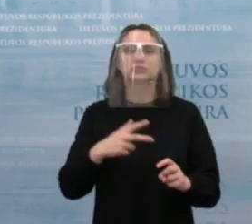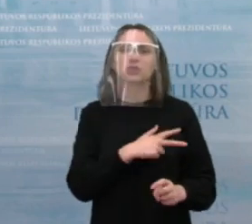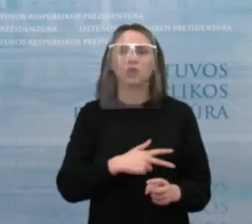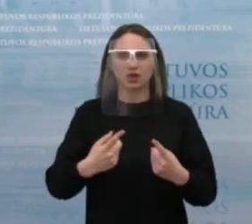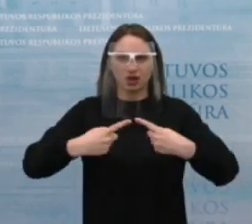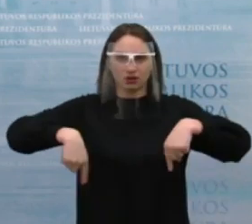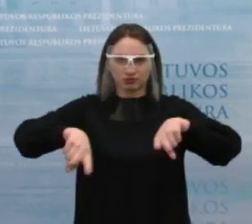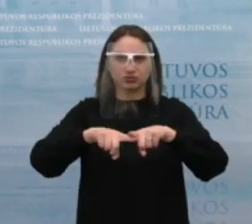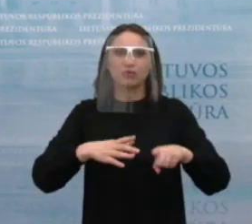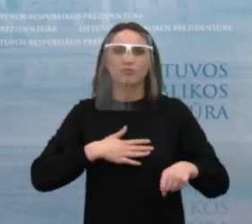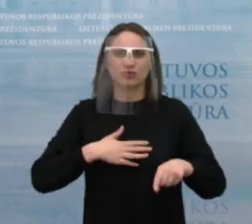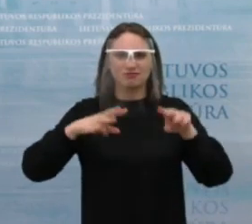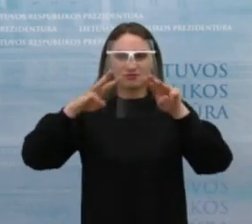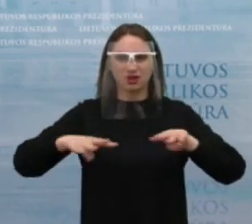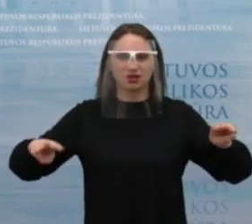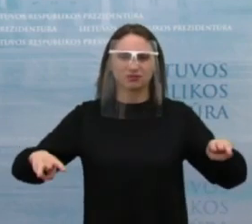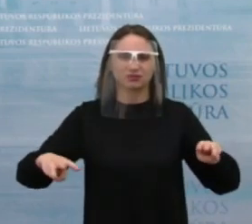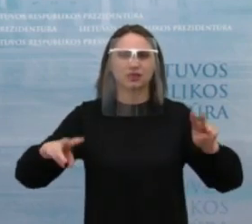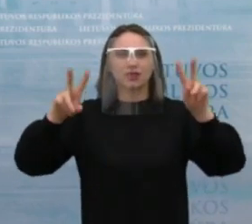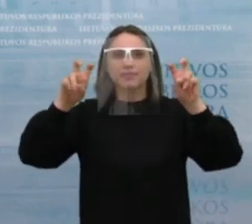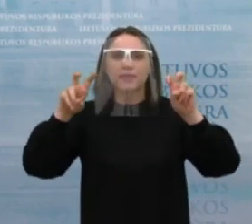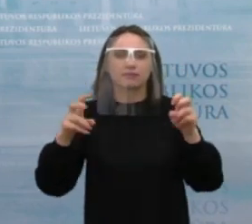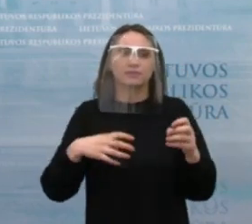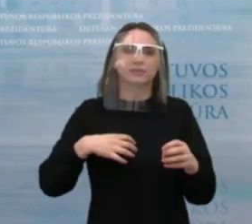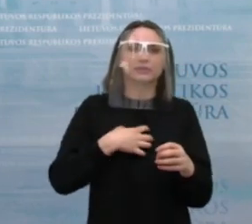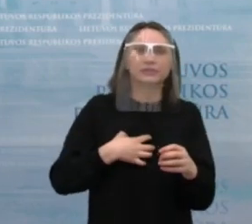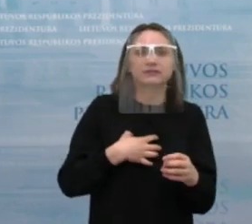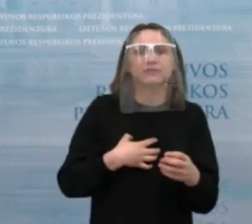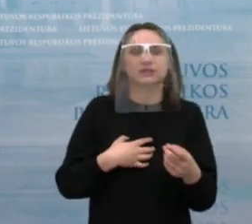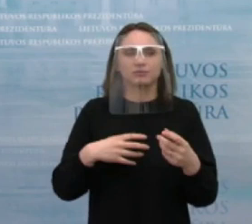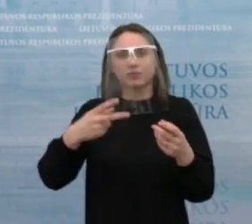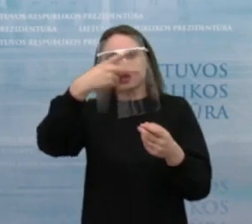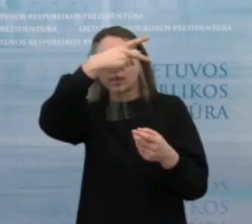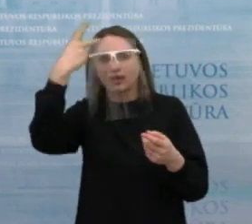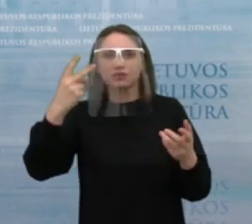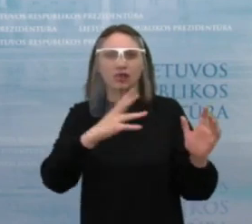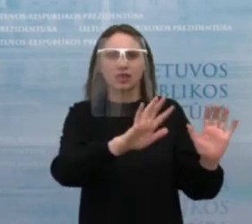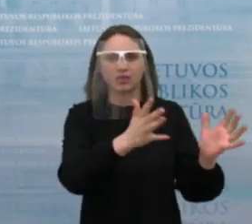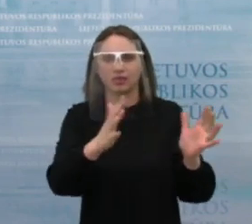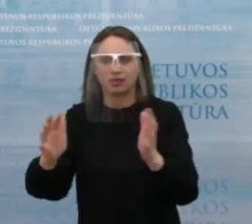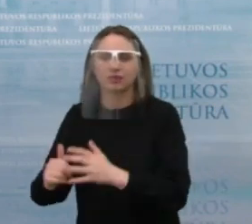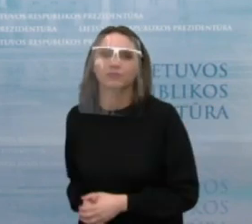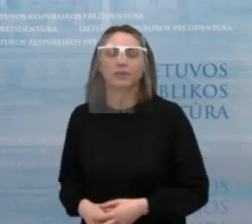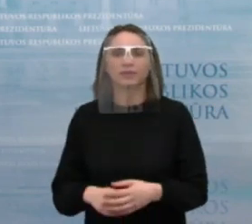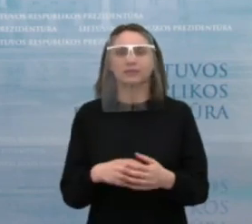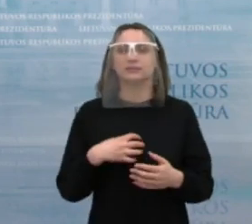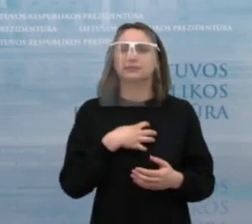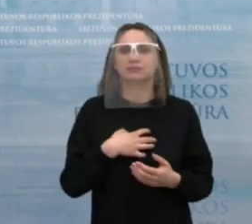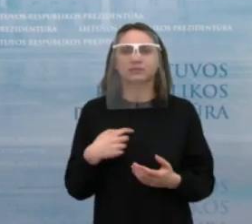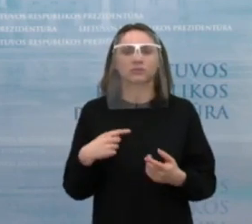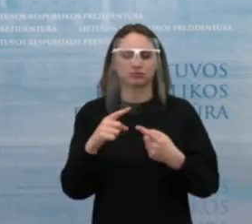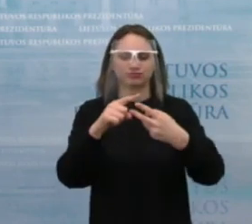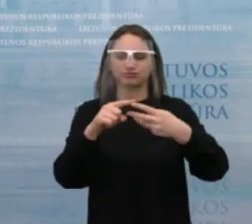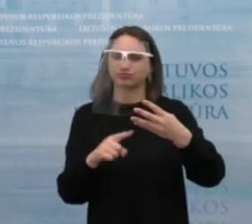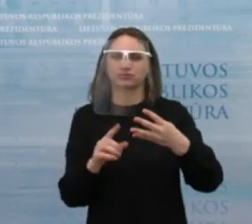apsaugos ir darbo ministerijos aktualės ir socialinės politikos Lietuvoje. Gal aš norėčiau pabrėžti keletą dalykų po susitikimo.